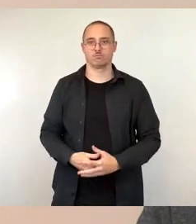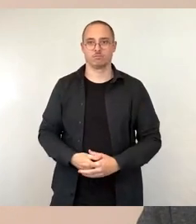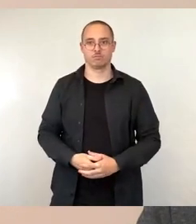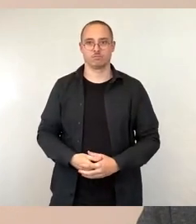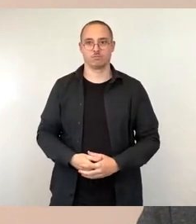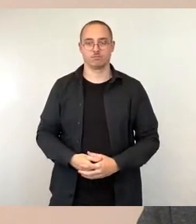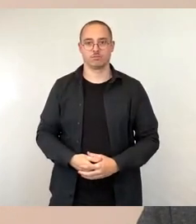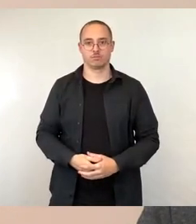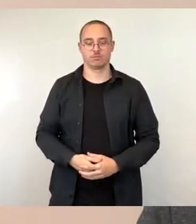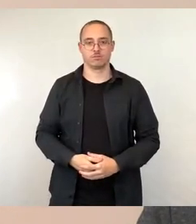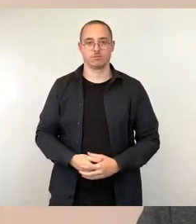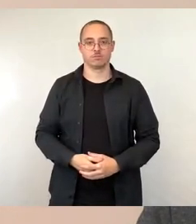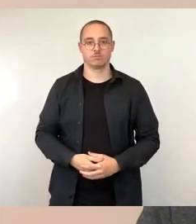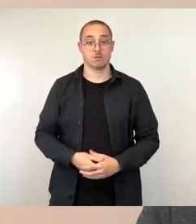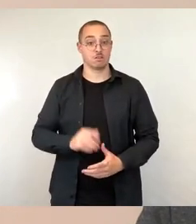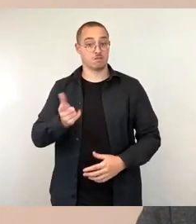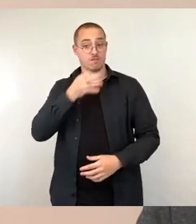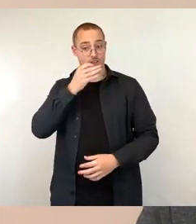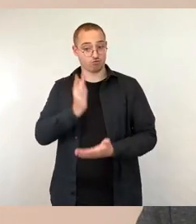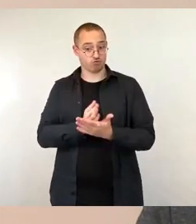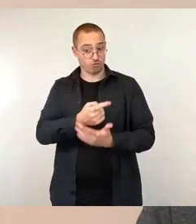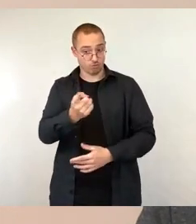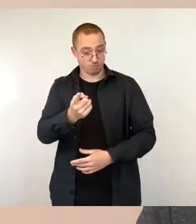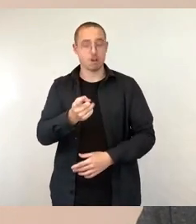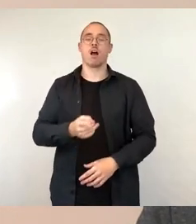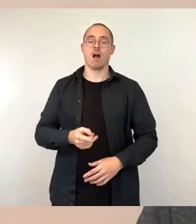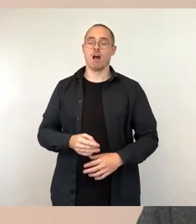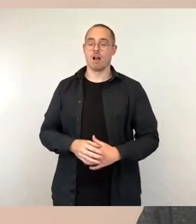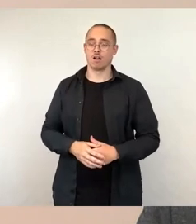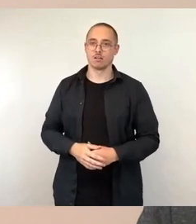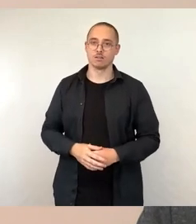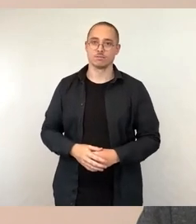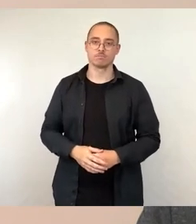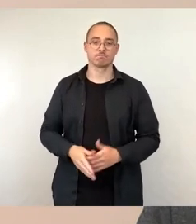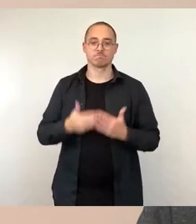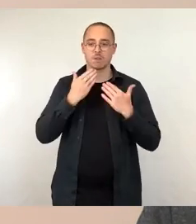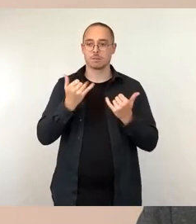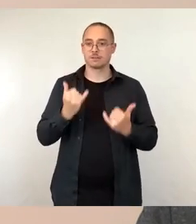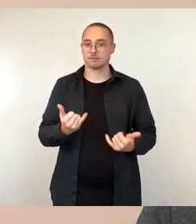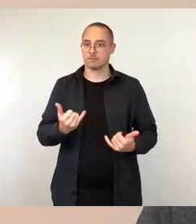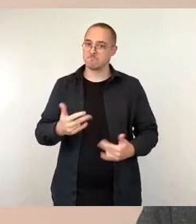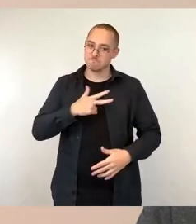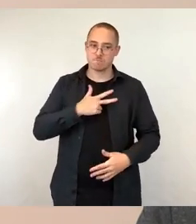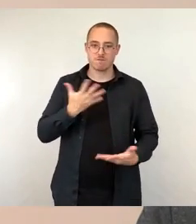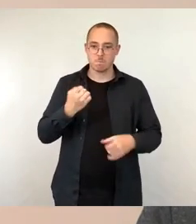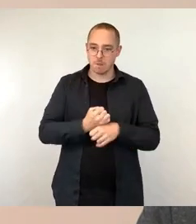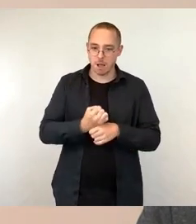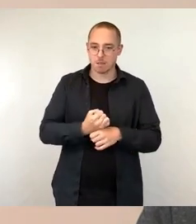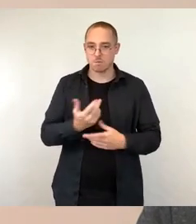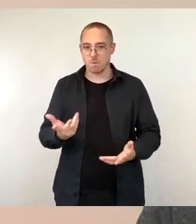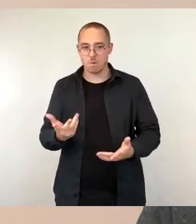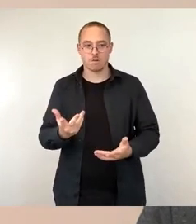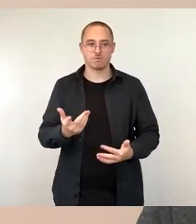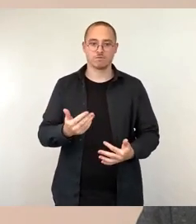Ja, gut, danke. Ja, was könnte man jetzt noch tun, wenn es eben nicht gelingt, zusätzlich aus dem städtischen